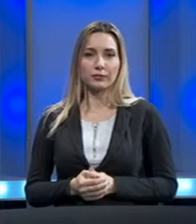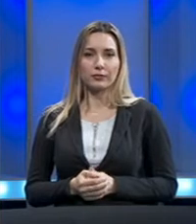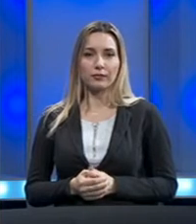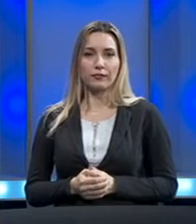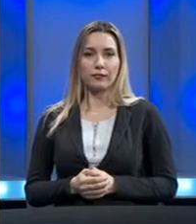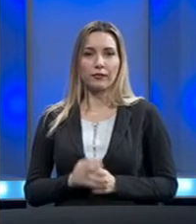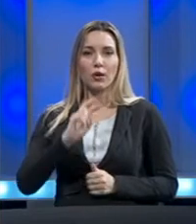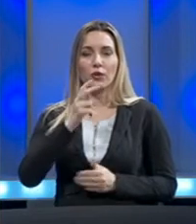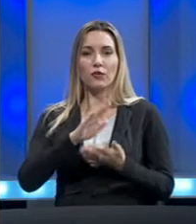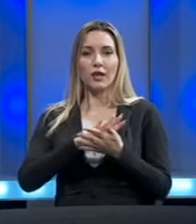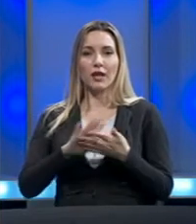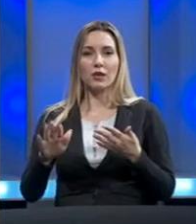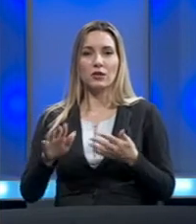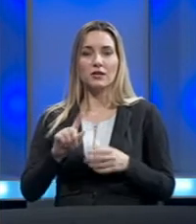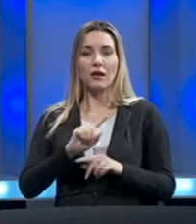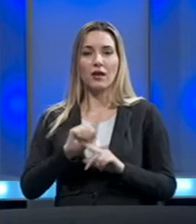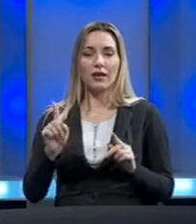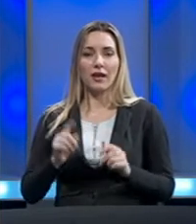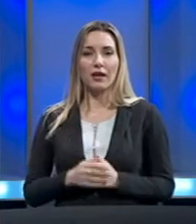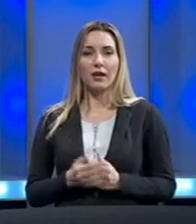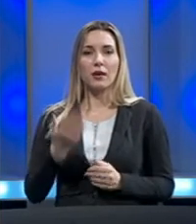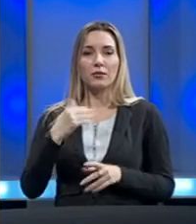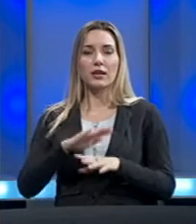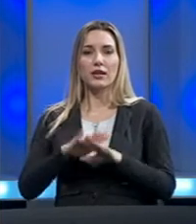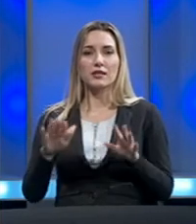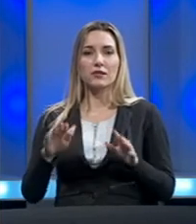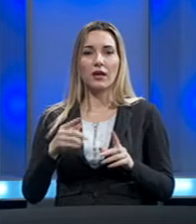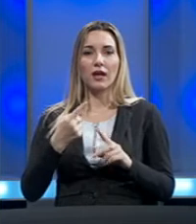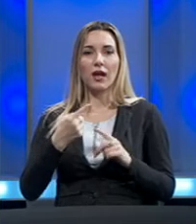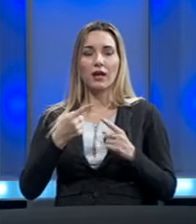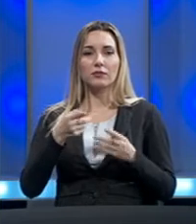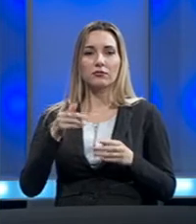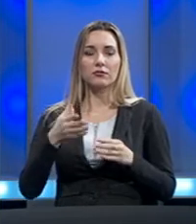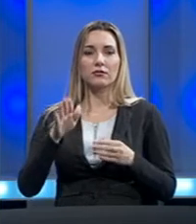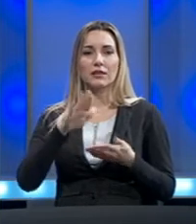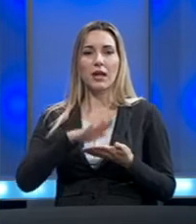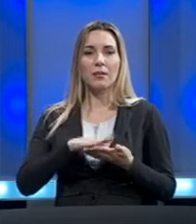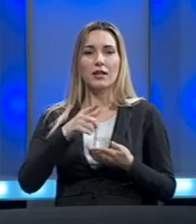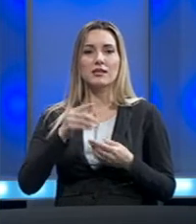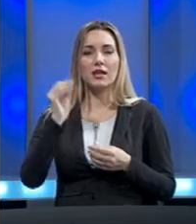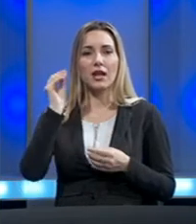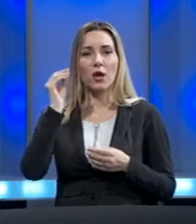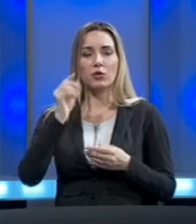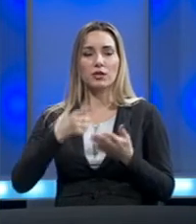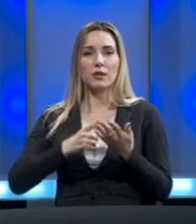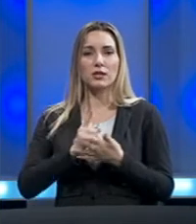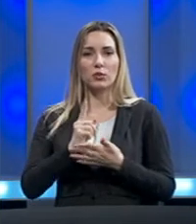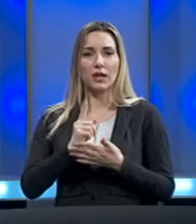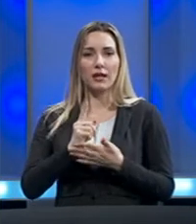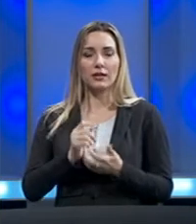Odgovor je vrlo jednostavan. Ne. Prije svega temelji se na istučivo naučnim rezultatima.